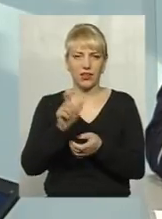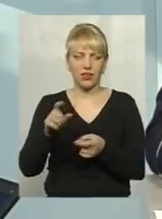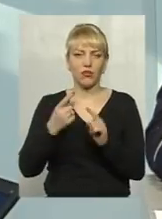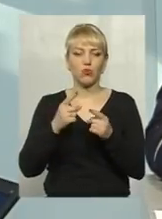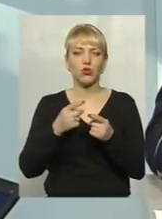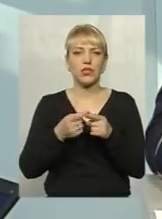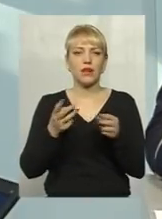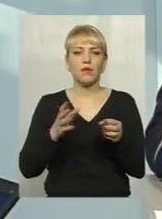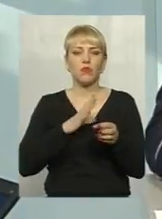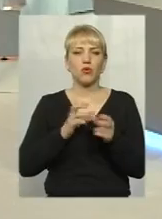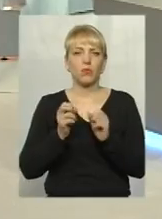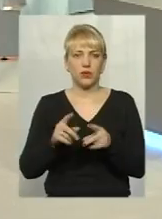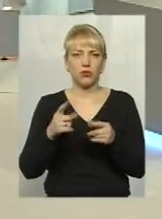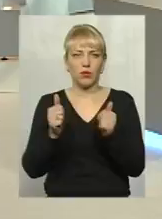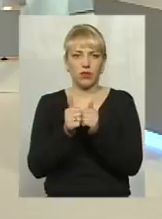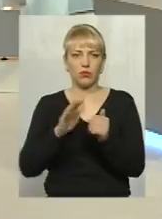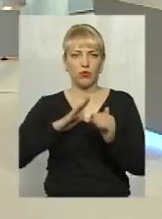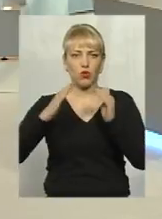будинок, прибудований майже впритул.